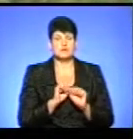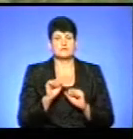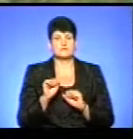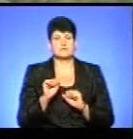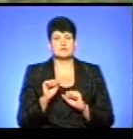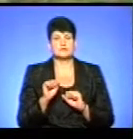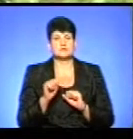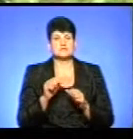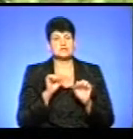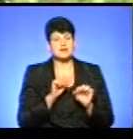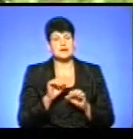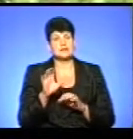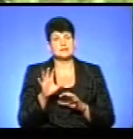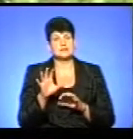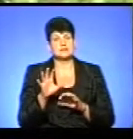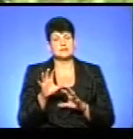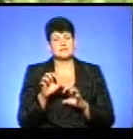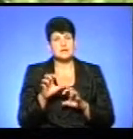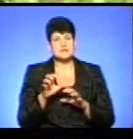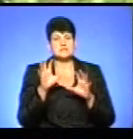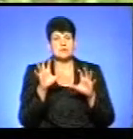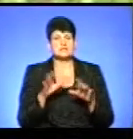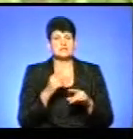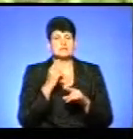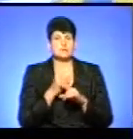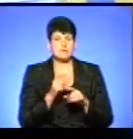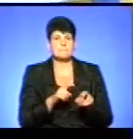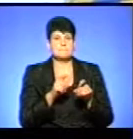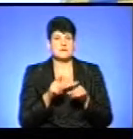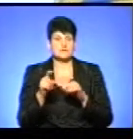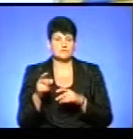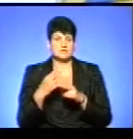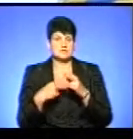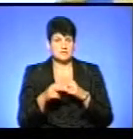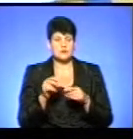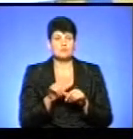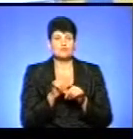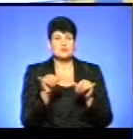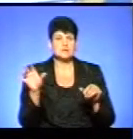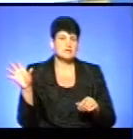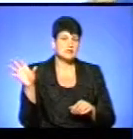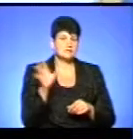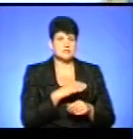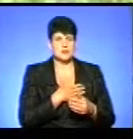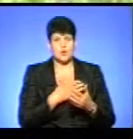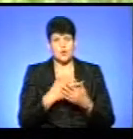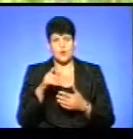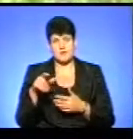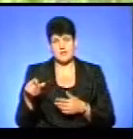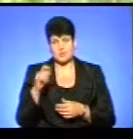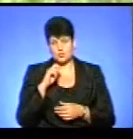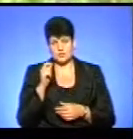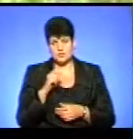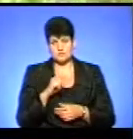стороні захисту тварин. Каже, що закон, який забороняє пересувні цирки, діє і поширюється на всіх громадян України. Квітні